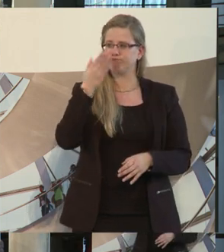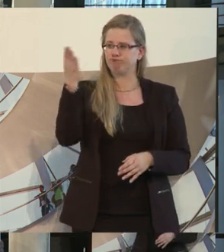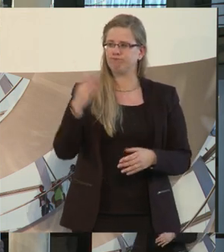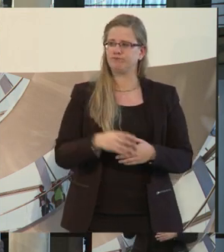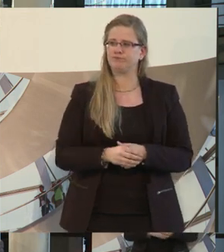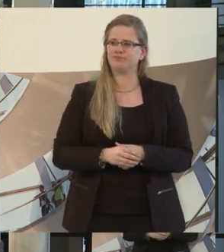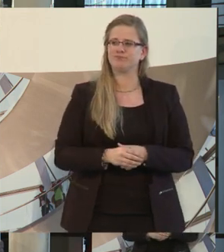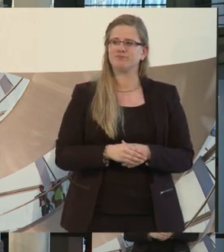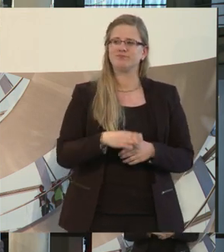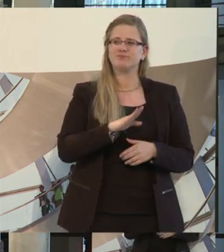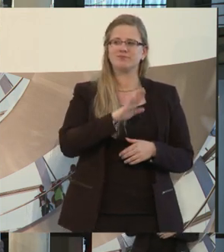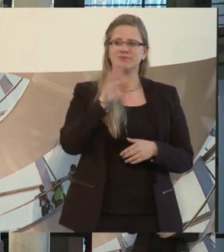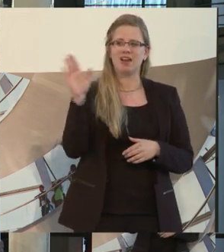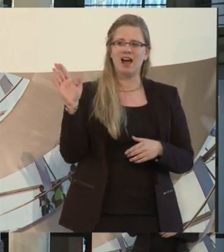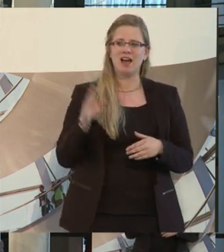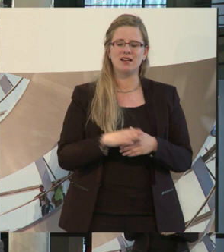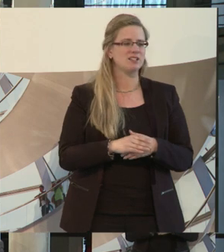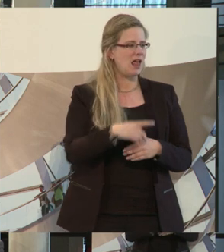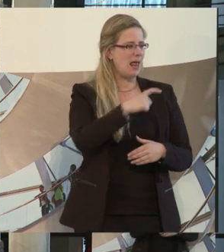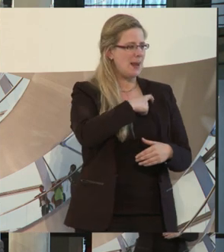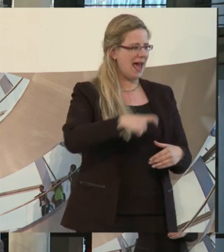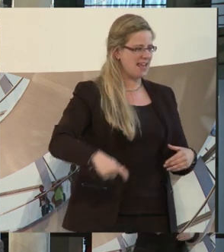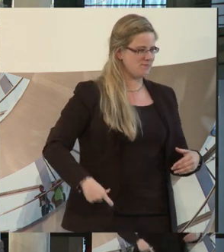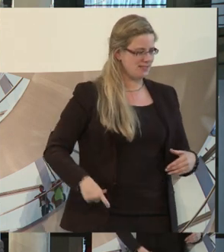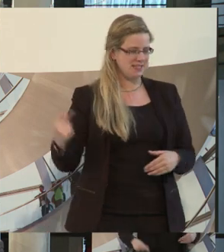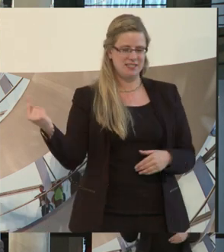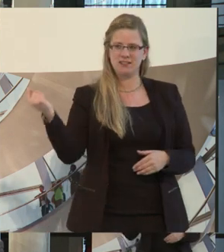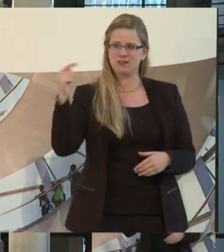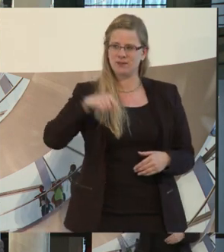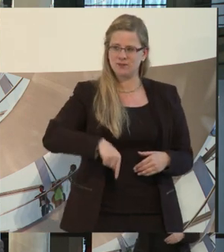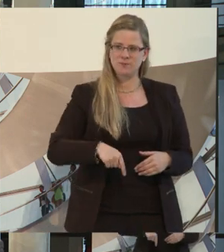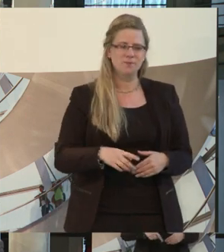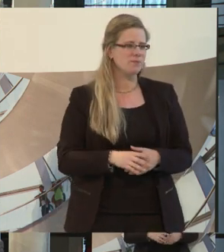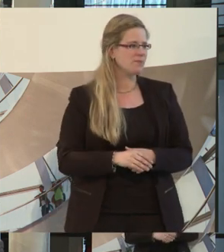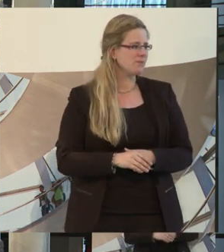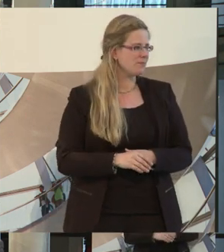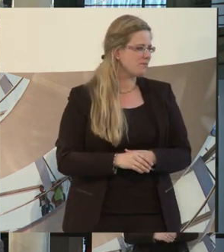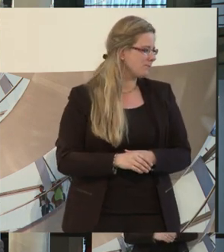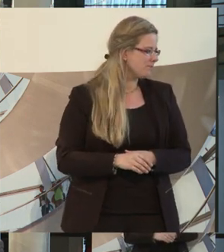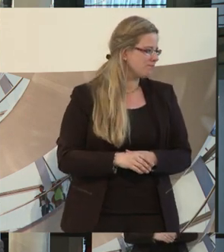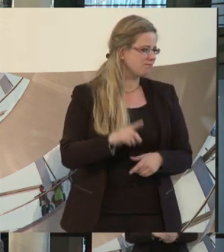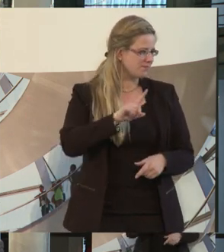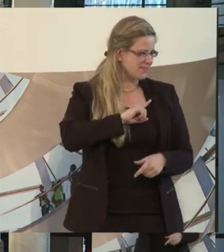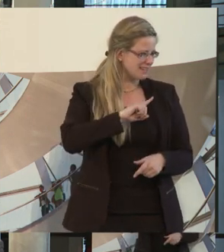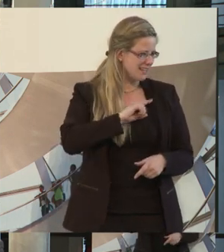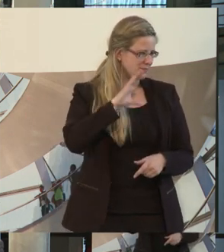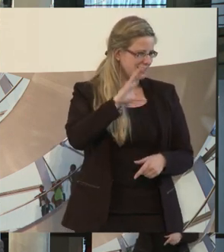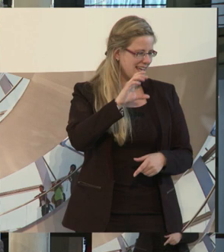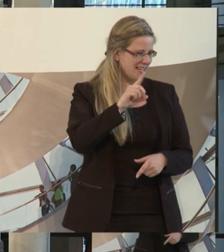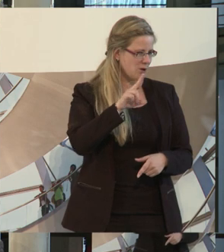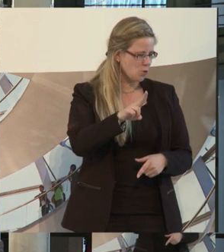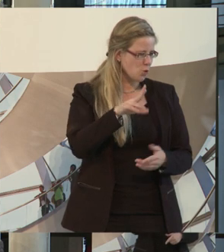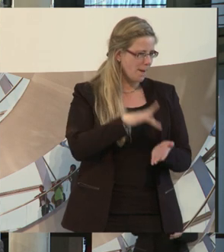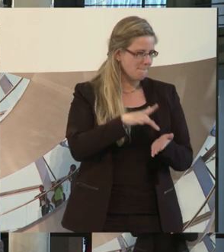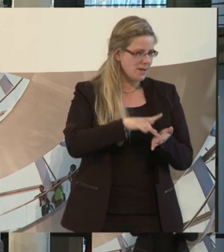Ja, hallo, hier ist Edi Tust aus Leipzig. Ich bin die Interessenvertreter auch in der CDU, Mitteldeutschland